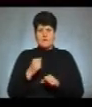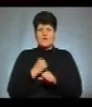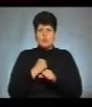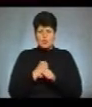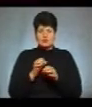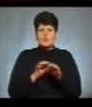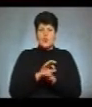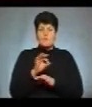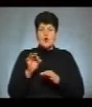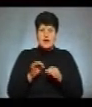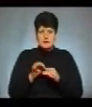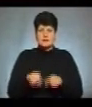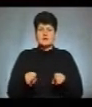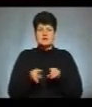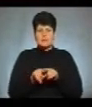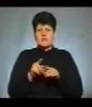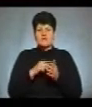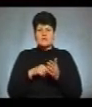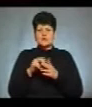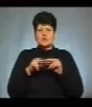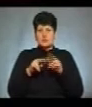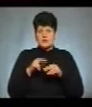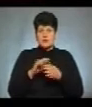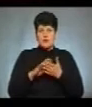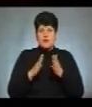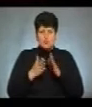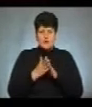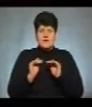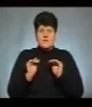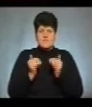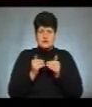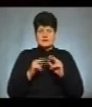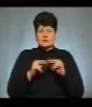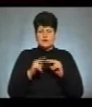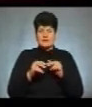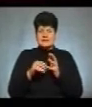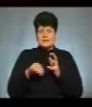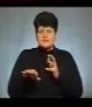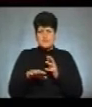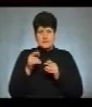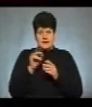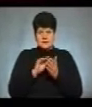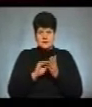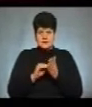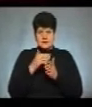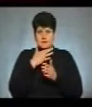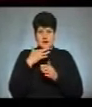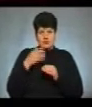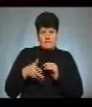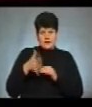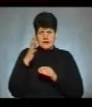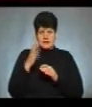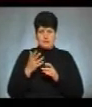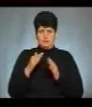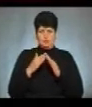проєкті, так само як і в містобудівних умовах та обмеженнях забудови земельної ділянки, не вказано багатоквартирний житловий будинок, який